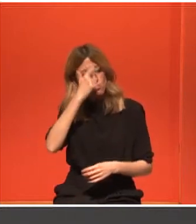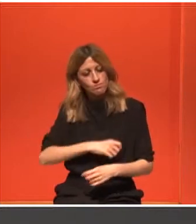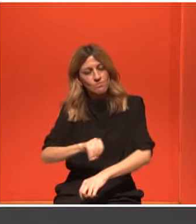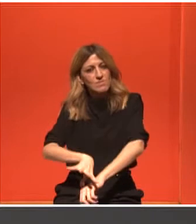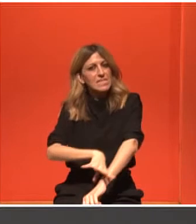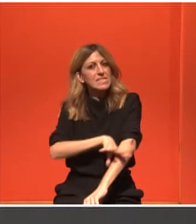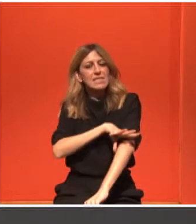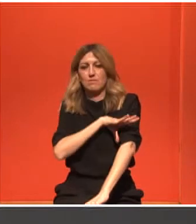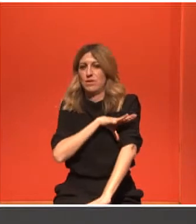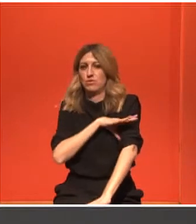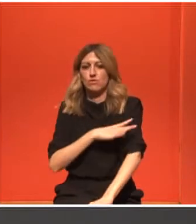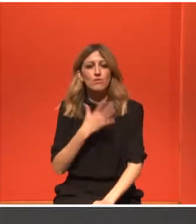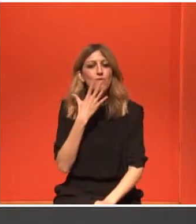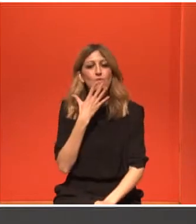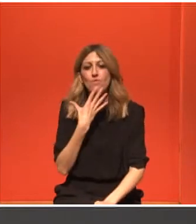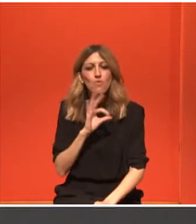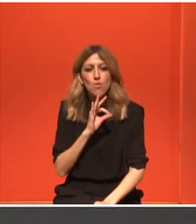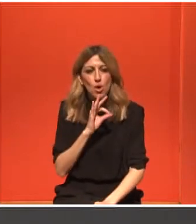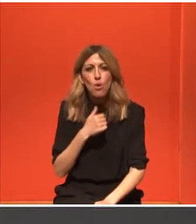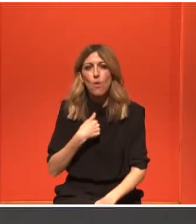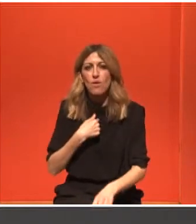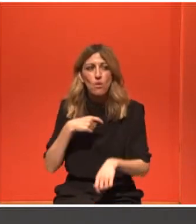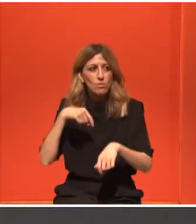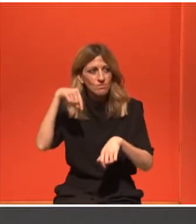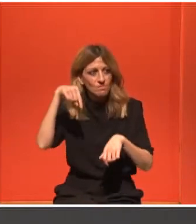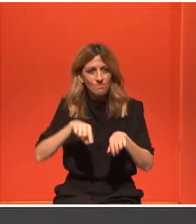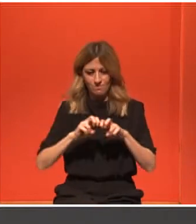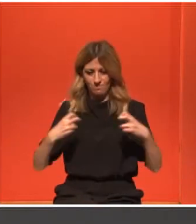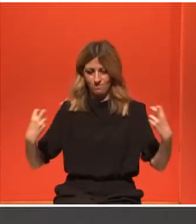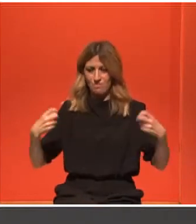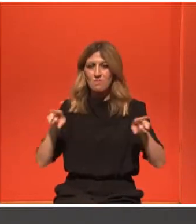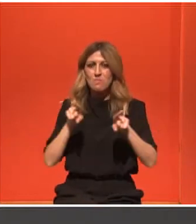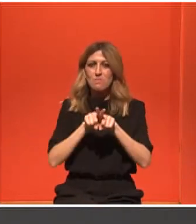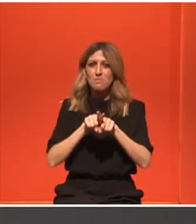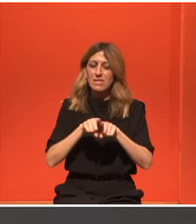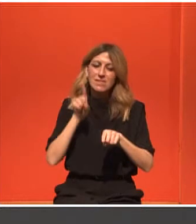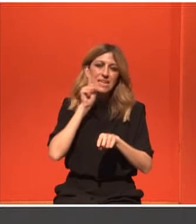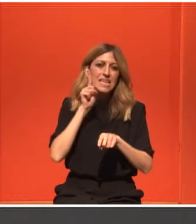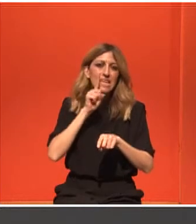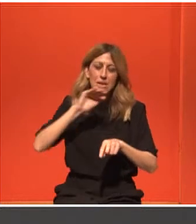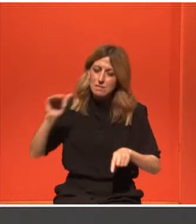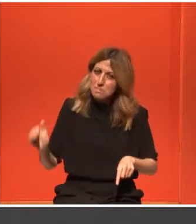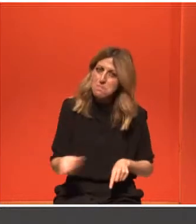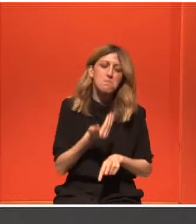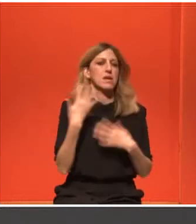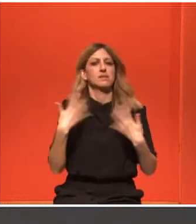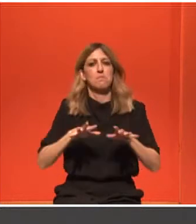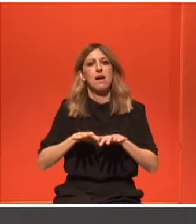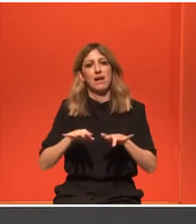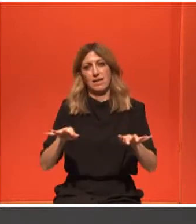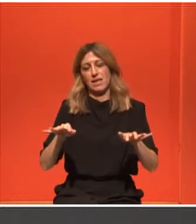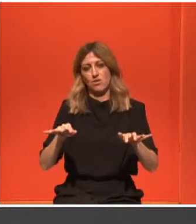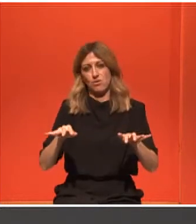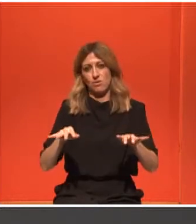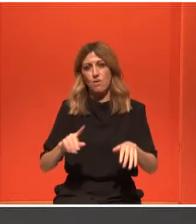βρίσκομαι σε ανθρώπους οι οποίοι αντιμετώπισαν το πρόβλημα του καρκίνου. Είναι εδώ κοντά μας